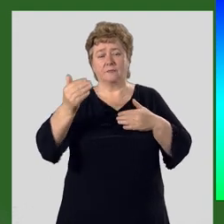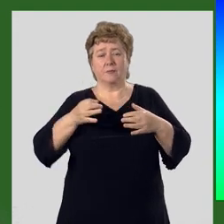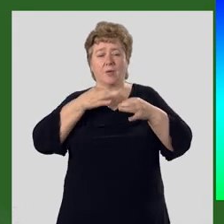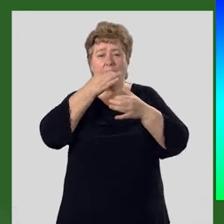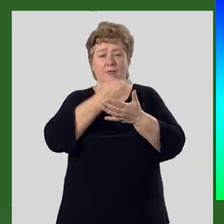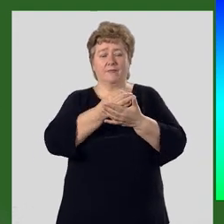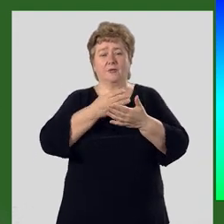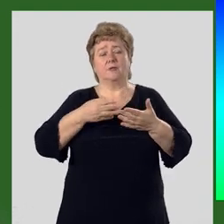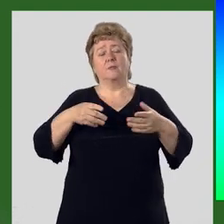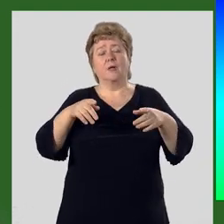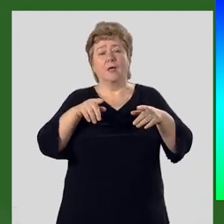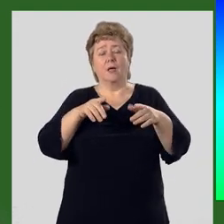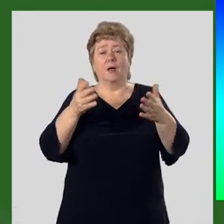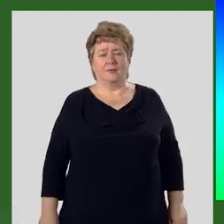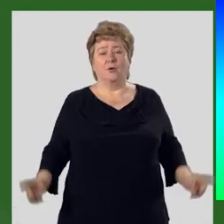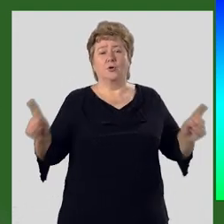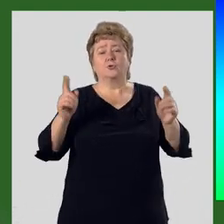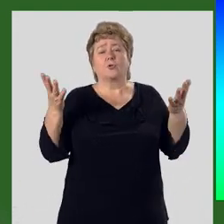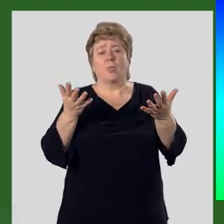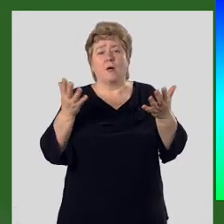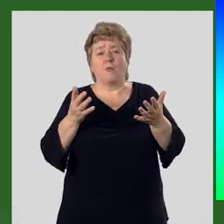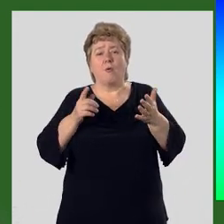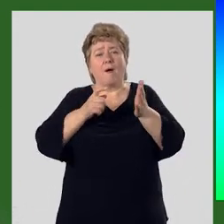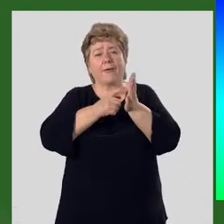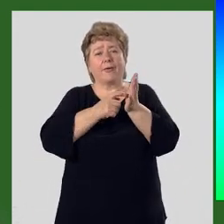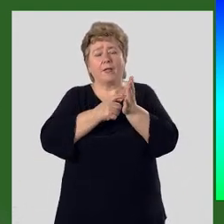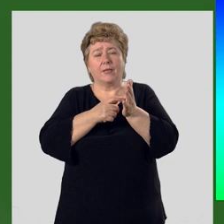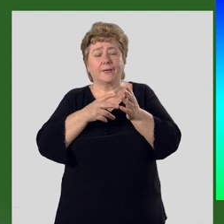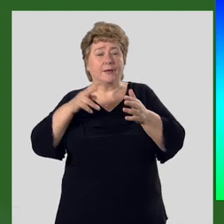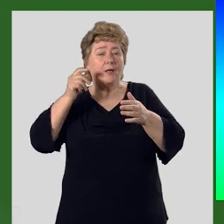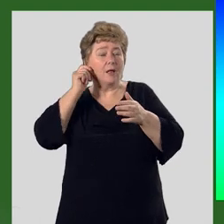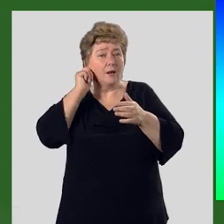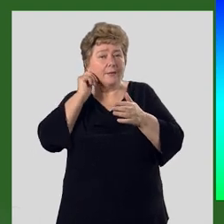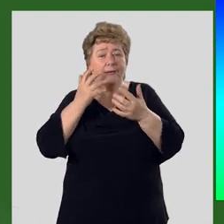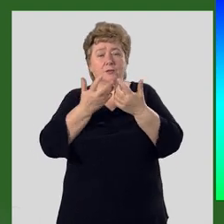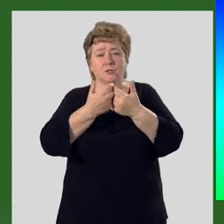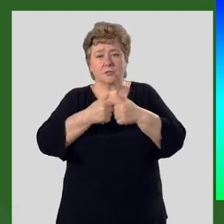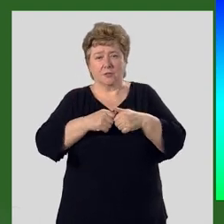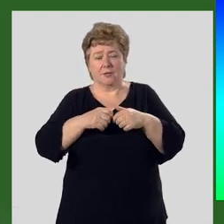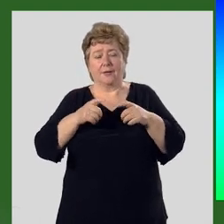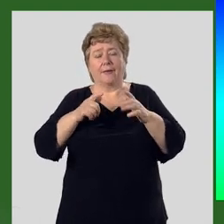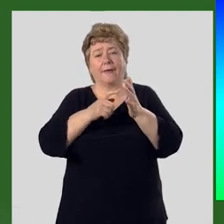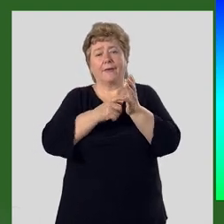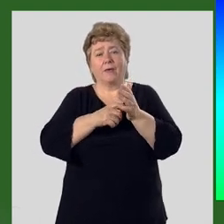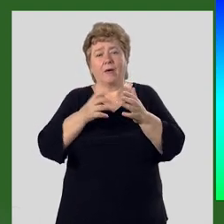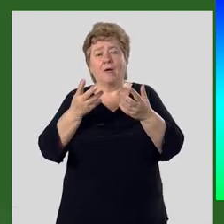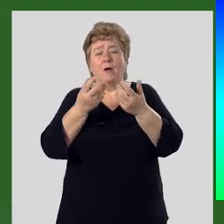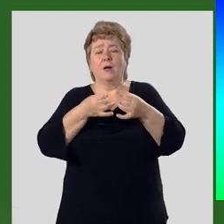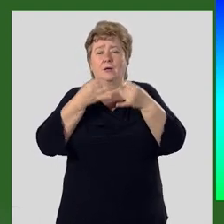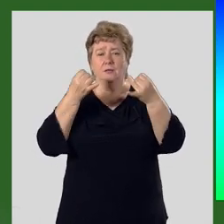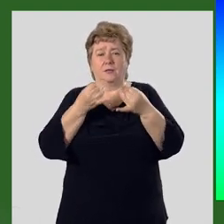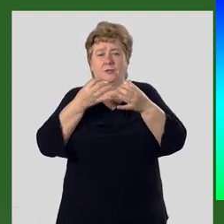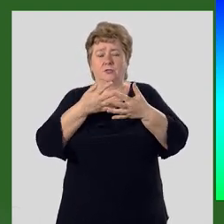ответим на такие вопросы. Что такое геологическое летоисчисление и геохронологическая